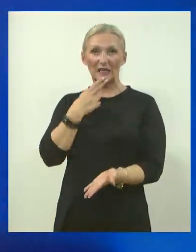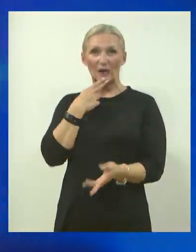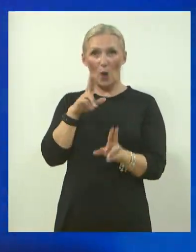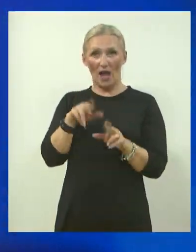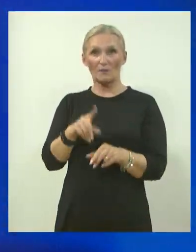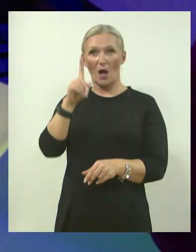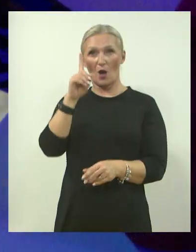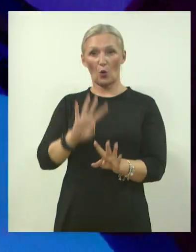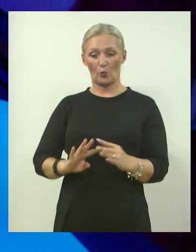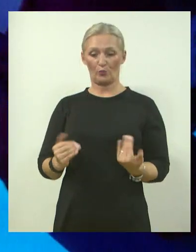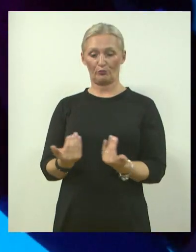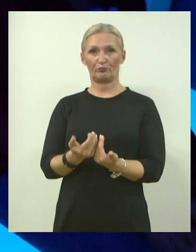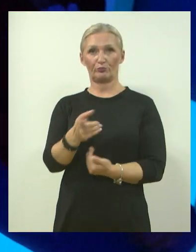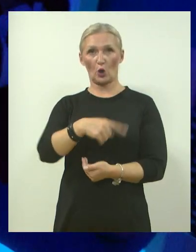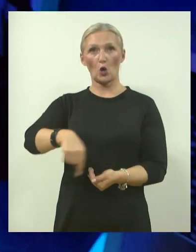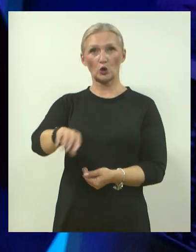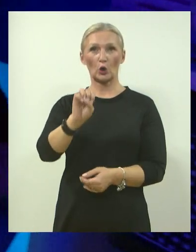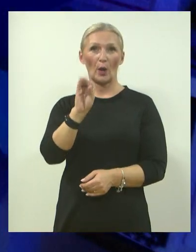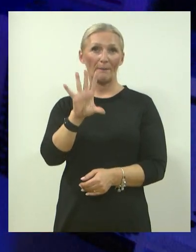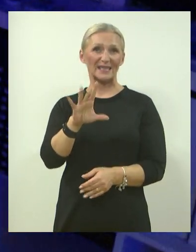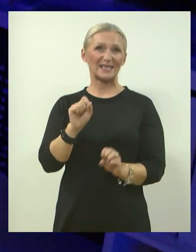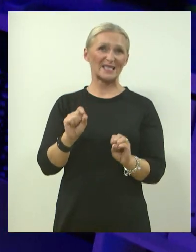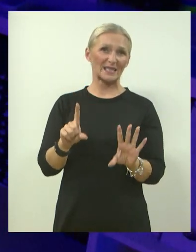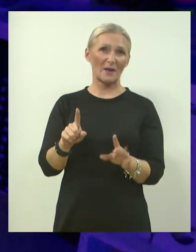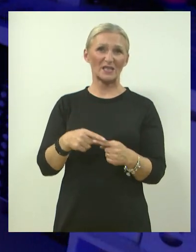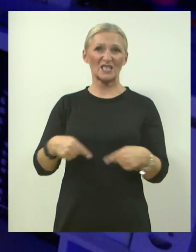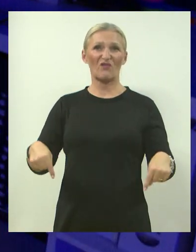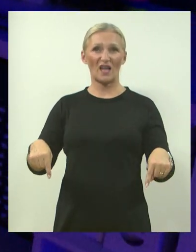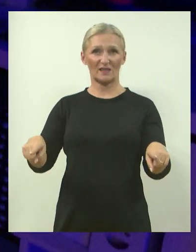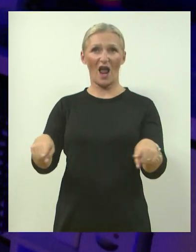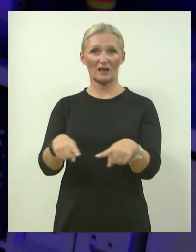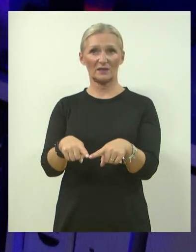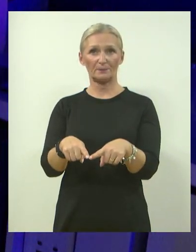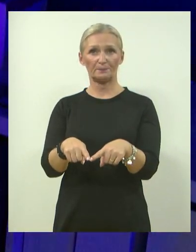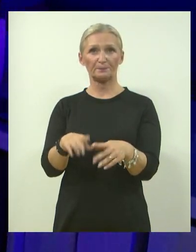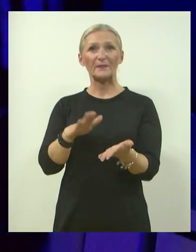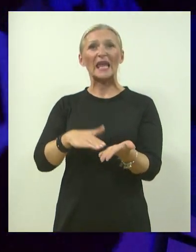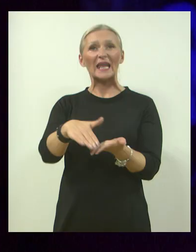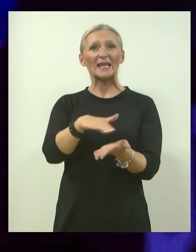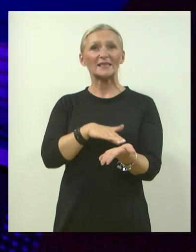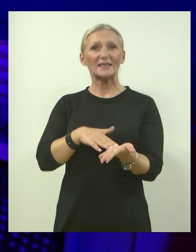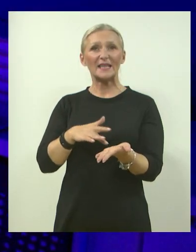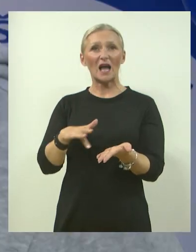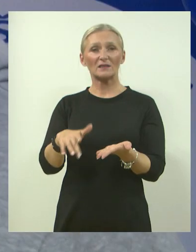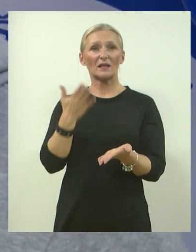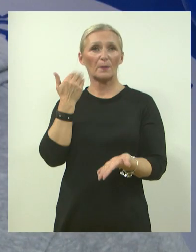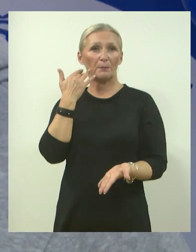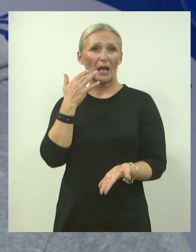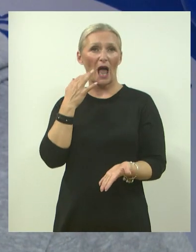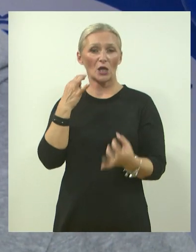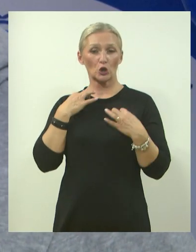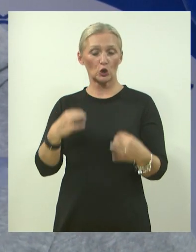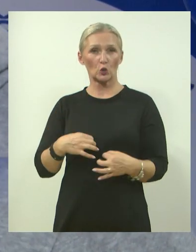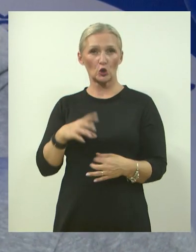prostoru od nekakvih 15-17 kvadrata, didaktika je u stvari bila stručno